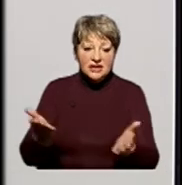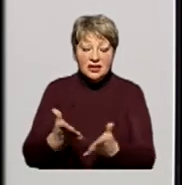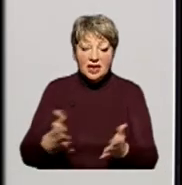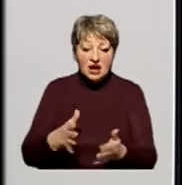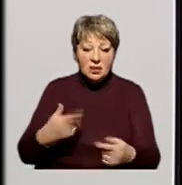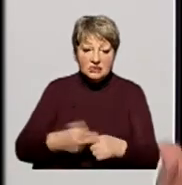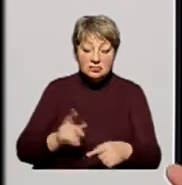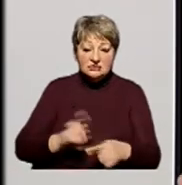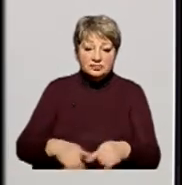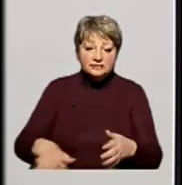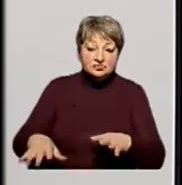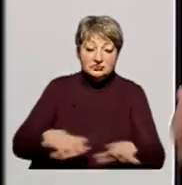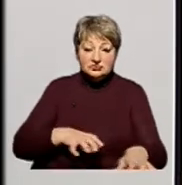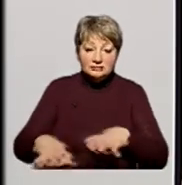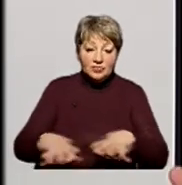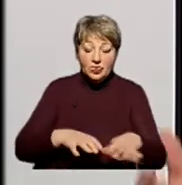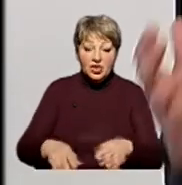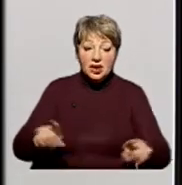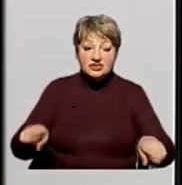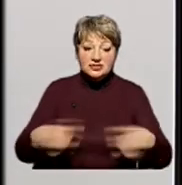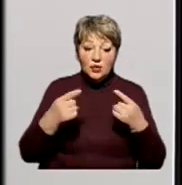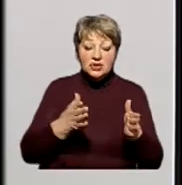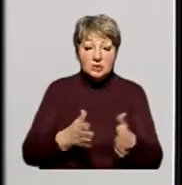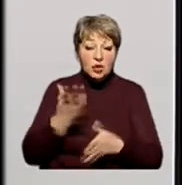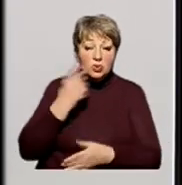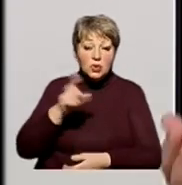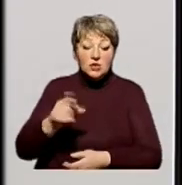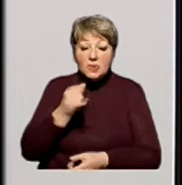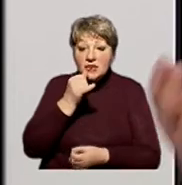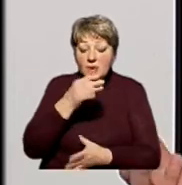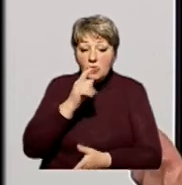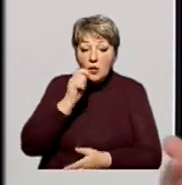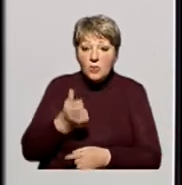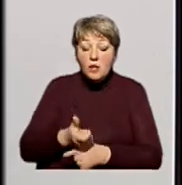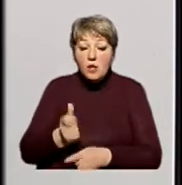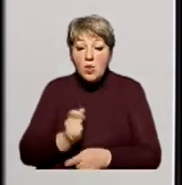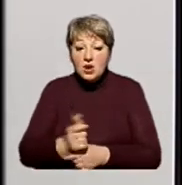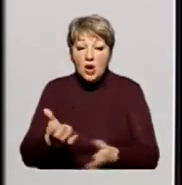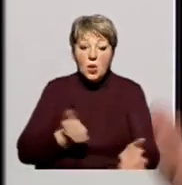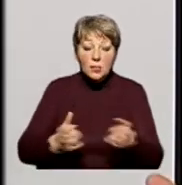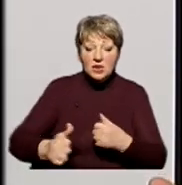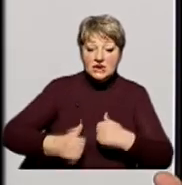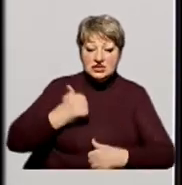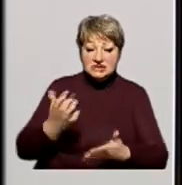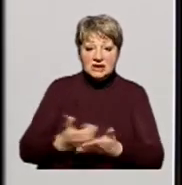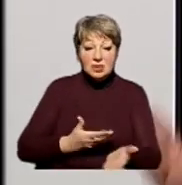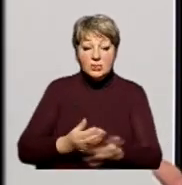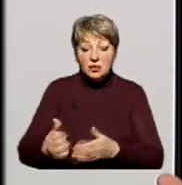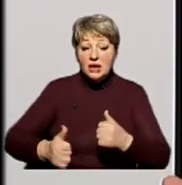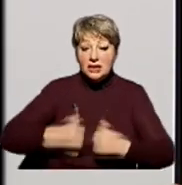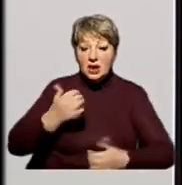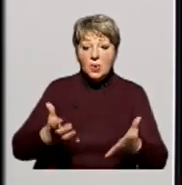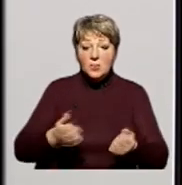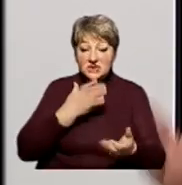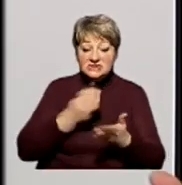все знизу до гори, через корупцію створена система, коли люди в Україні не можуть в більшості своїй отримати гідну заробітну плату, гідно